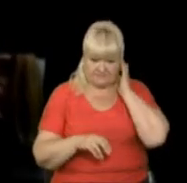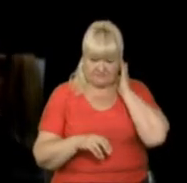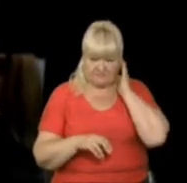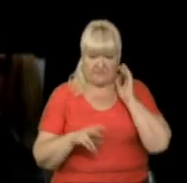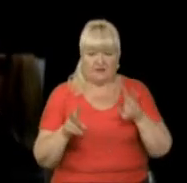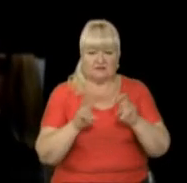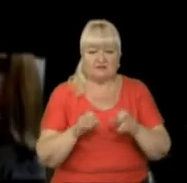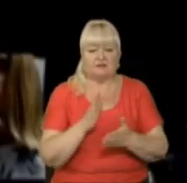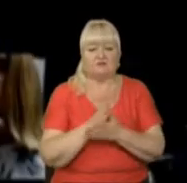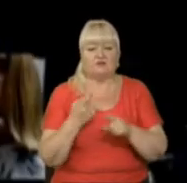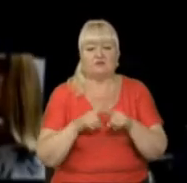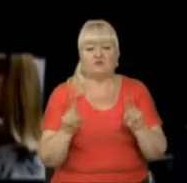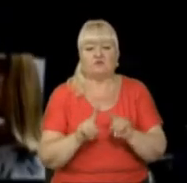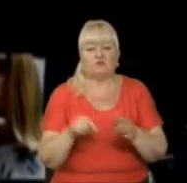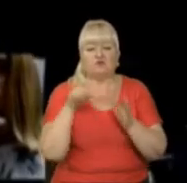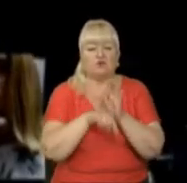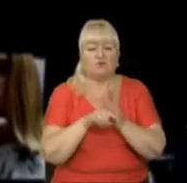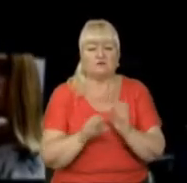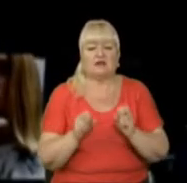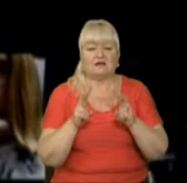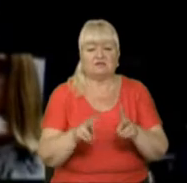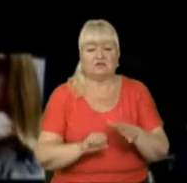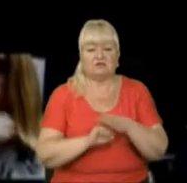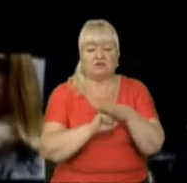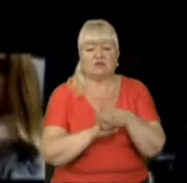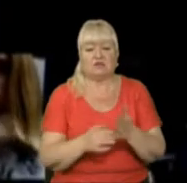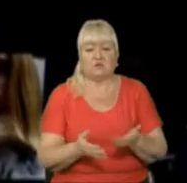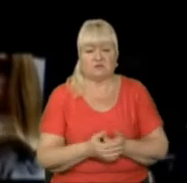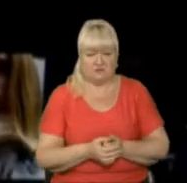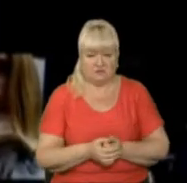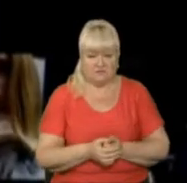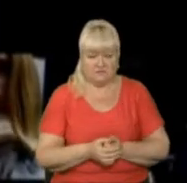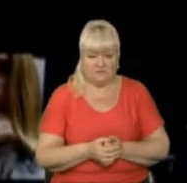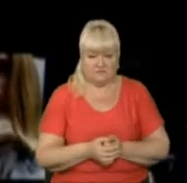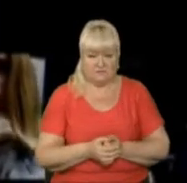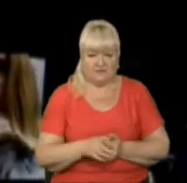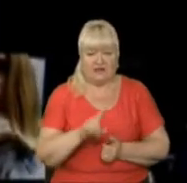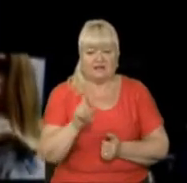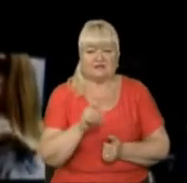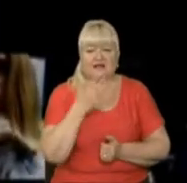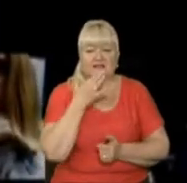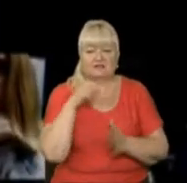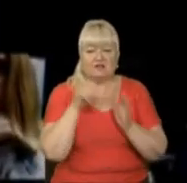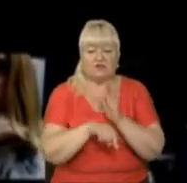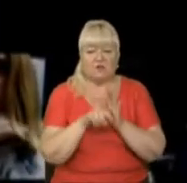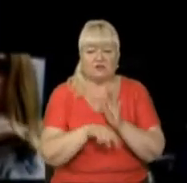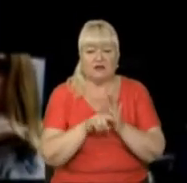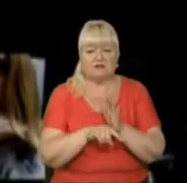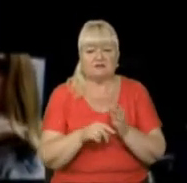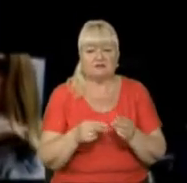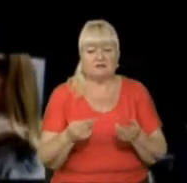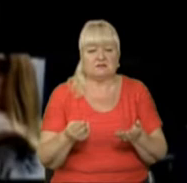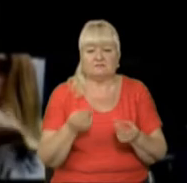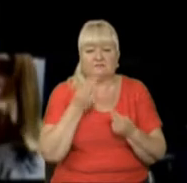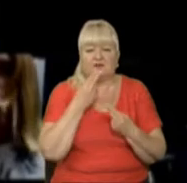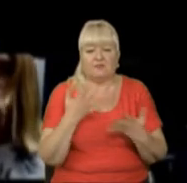позиції, що ознак злочину на основі нетерпимості, зокрема на нетерпимості за національною ознакою, слідство не вбачає.